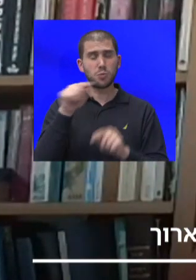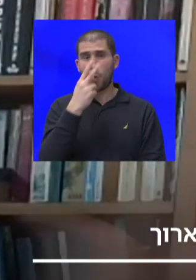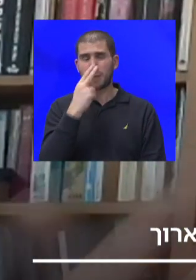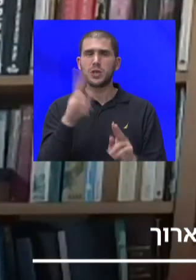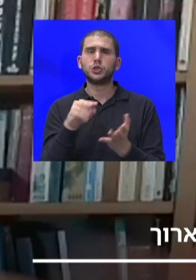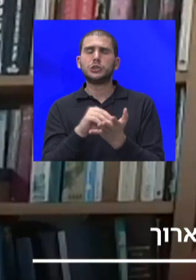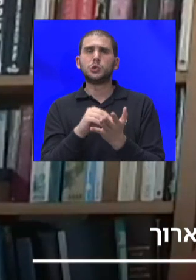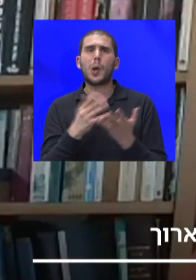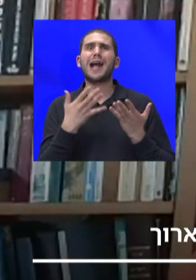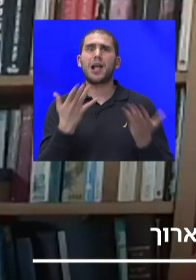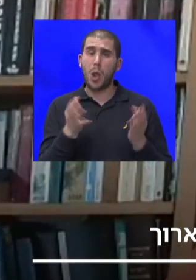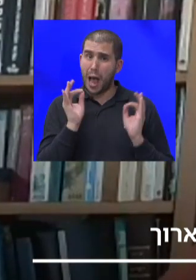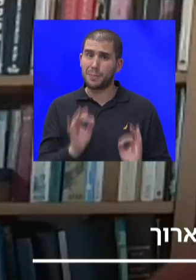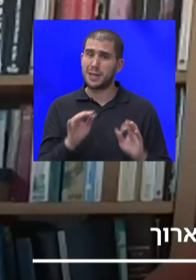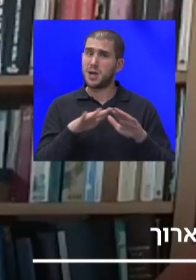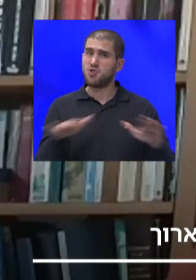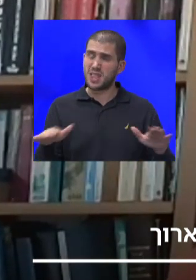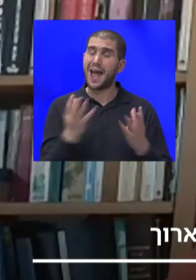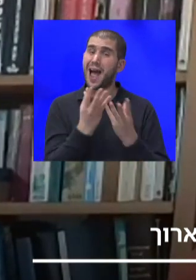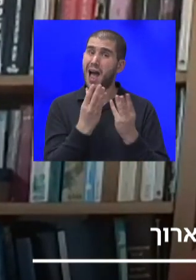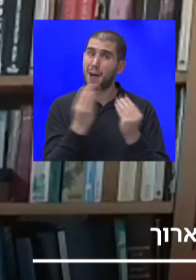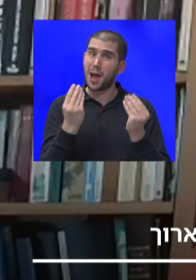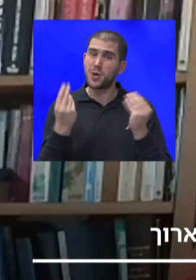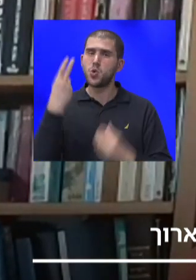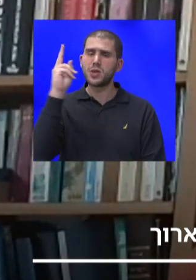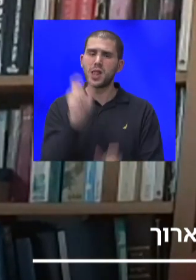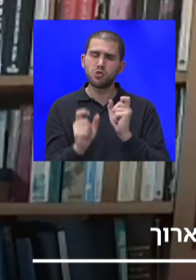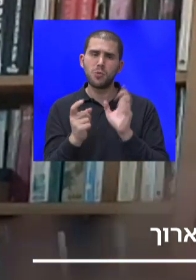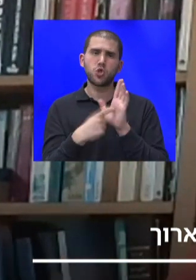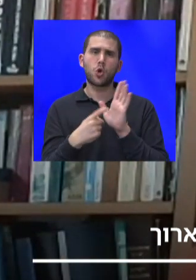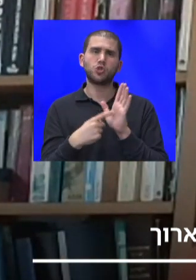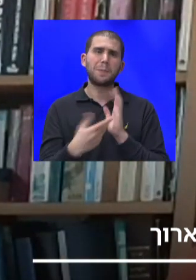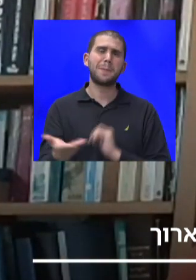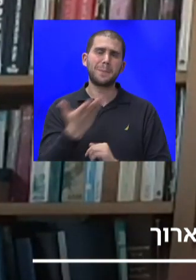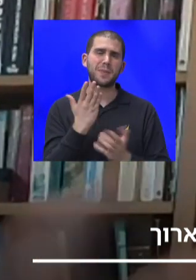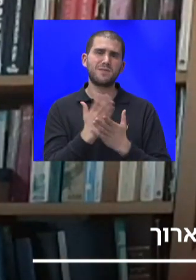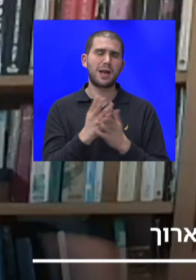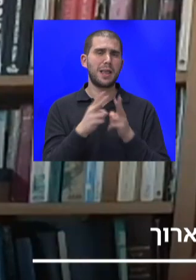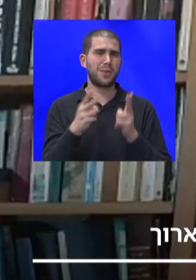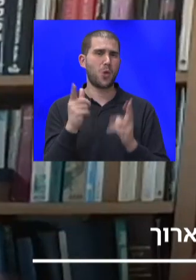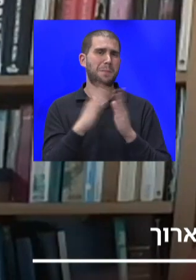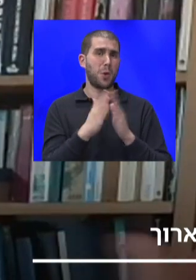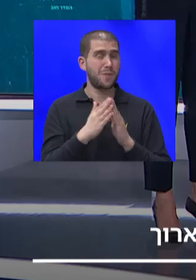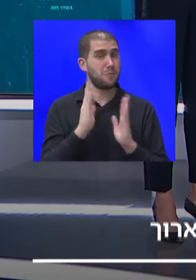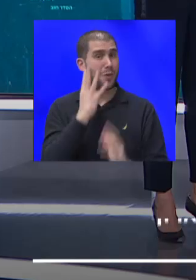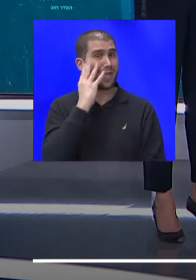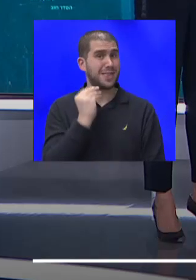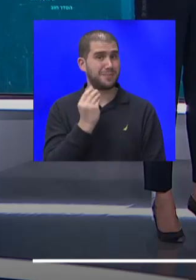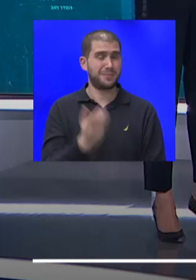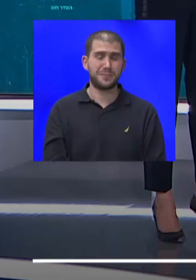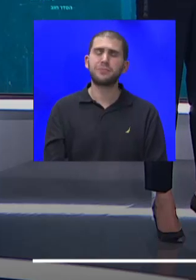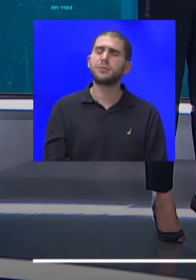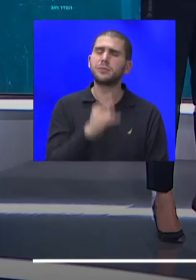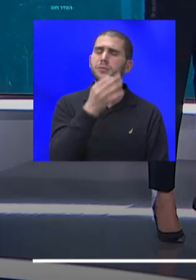מהשטח. הרבה יותר אנשים באים ומבקשים את הפתרון הזה, ונורא נהנים. אז יון, ממש לקראת